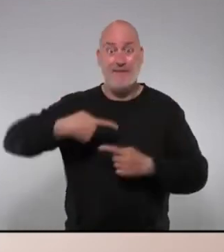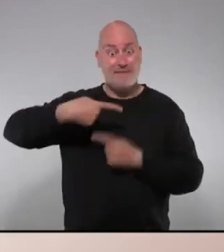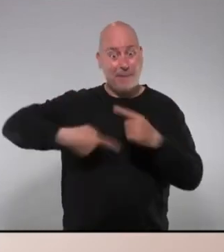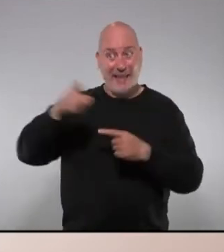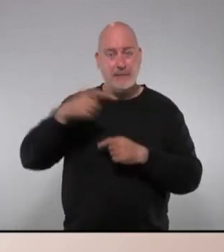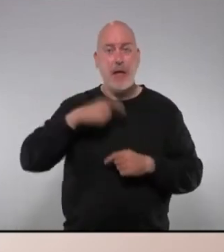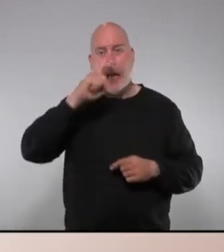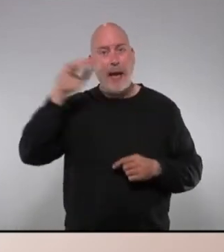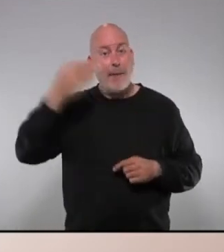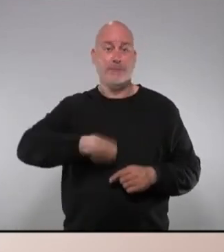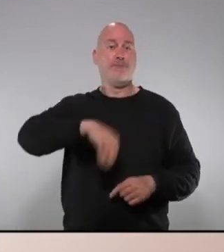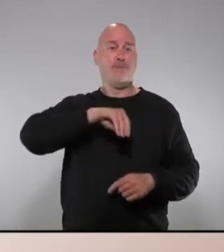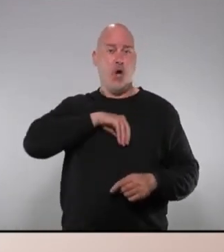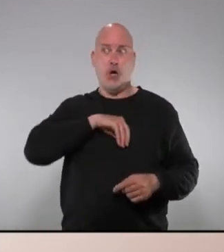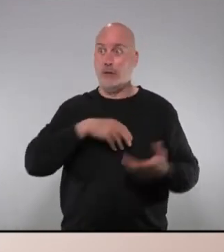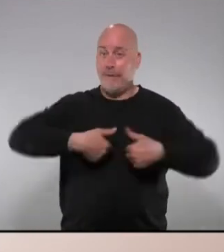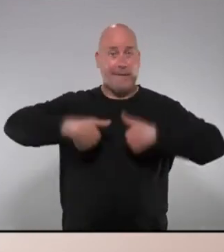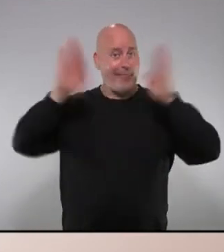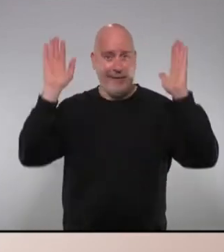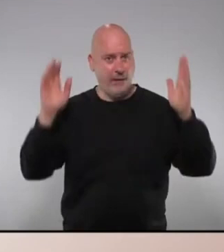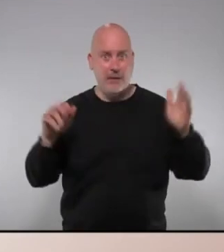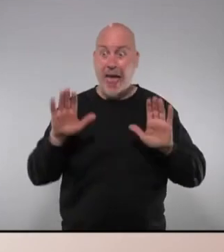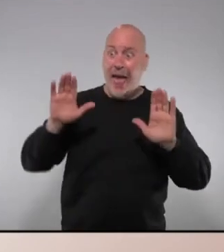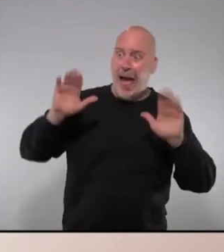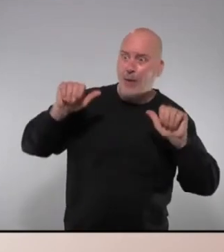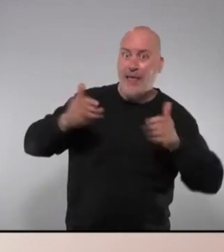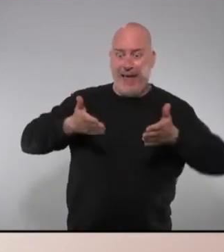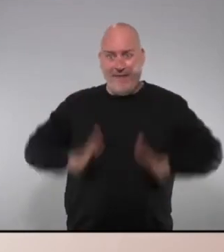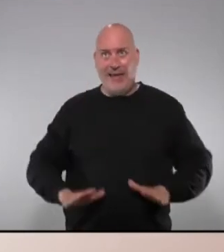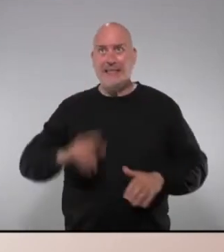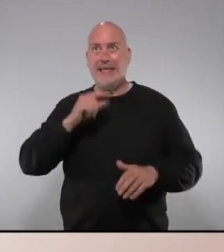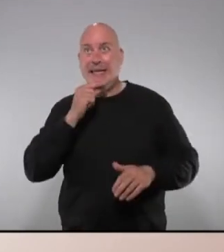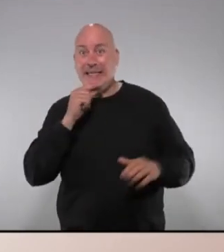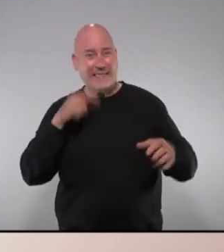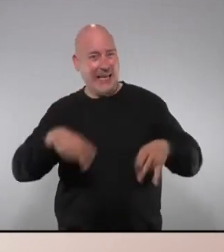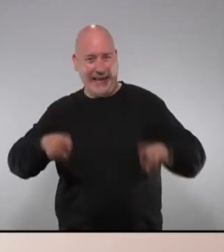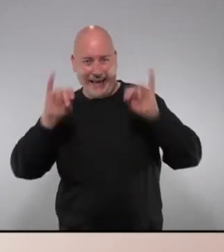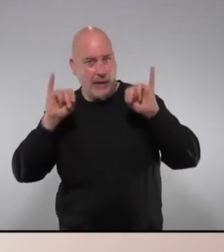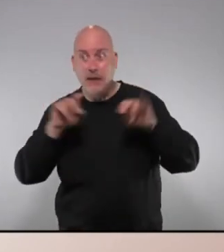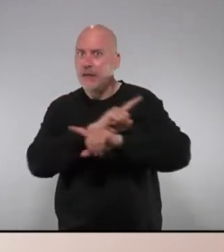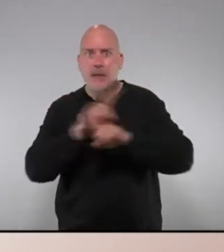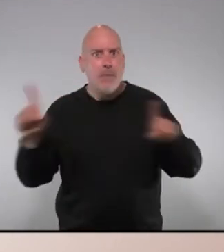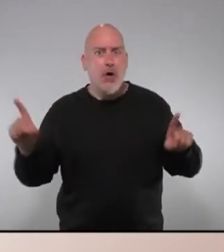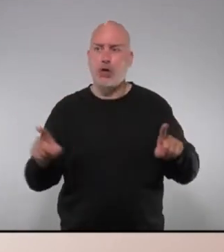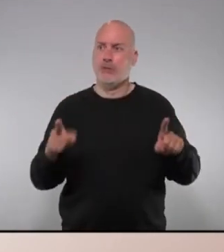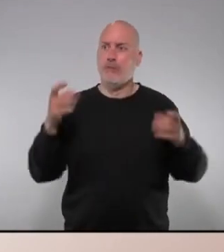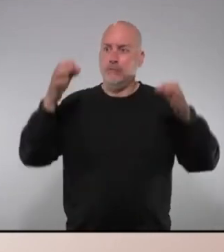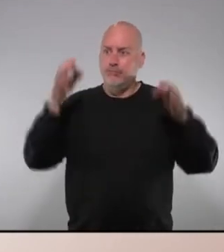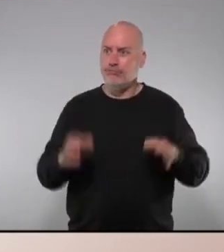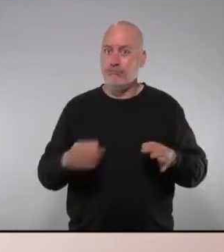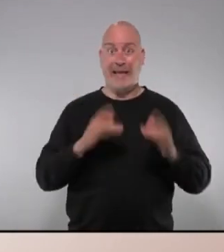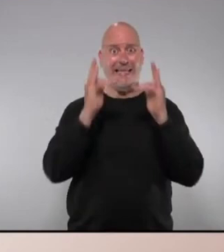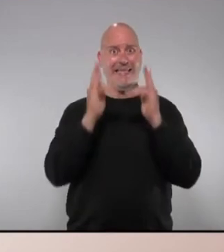s'han mort deixat de la mà de Déu sense poder-se acomiadar els seus fills i nets i sense ni tan sols ser considerats dignes d'ocupar un llit d